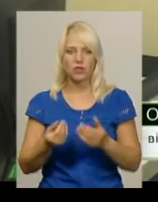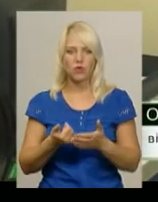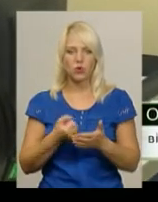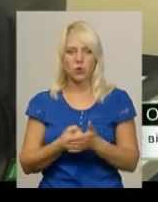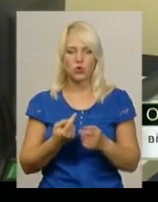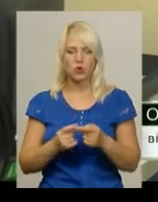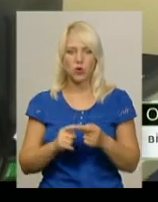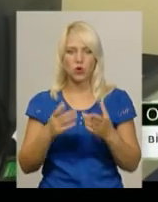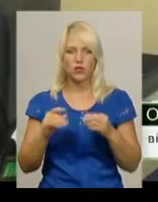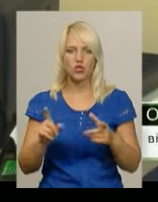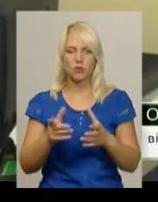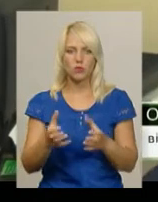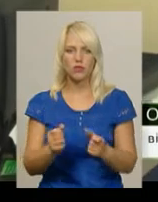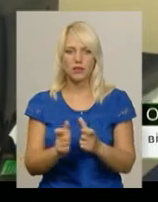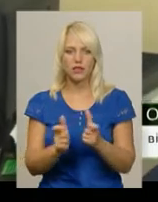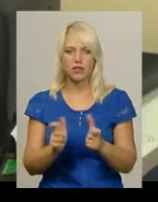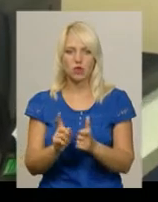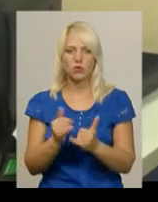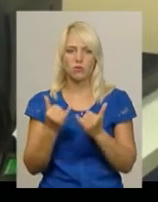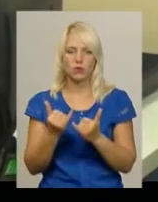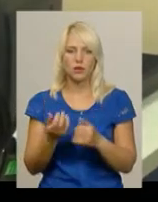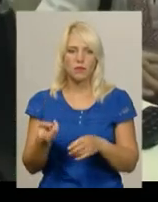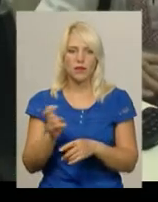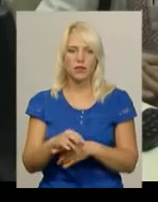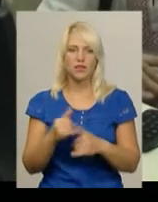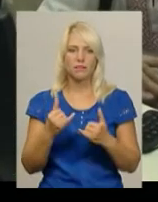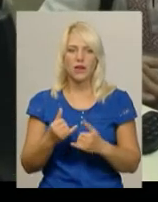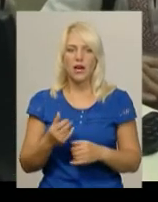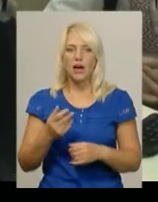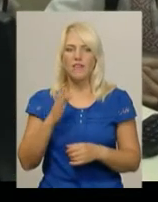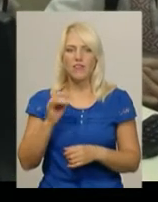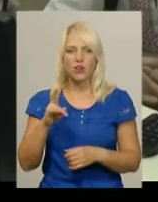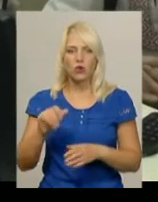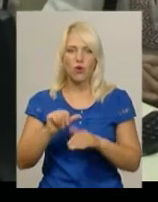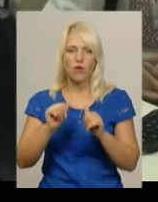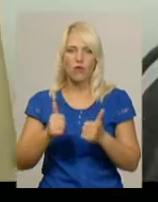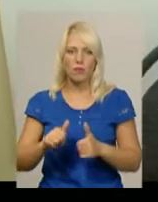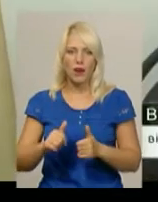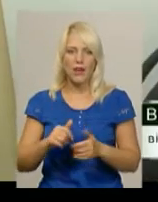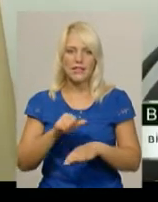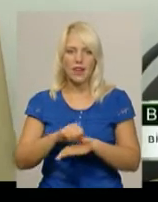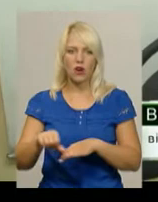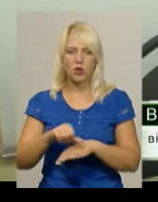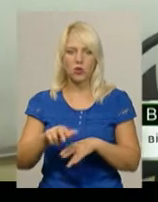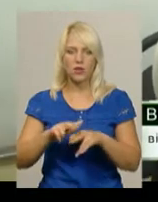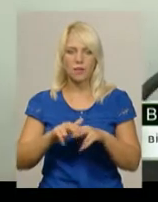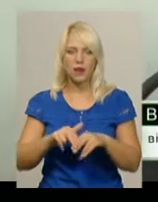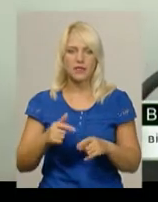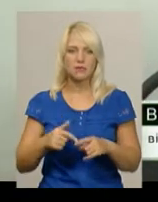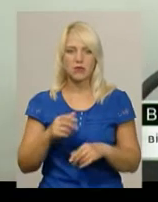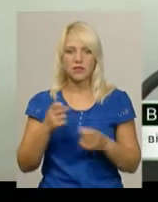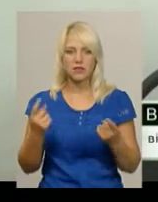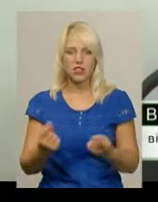щоб отримати талончик, щоб сюди прийти сьогодні. Віктор оформляє закордонний паспорт. Закордонний паспорт,